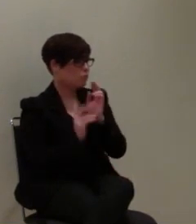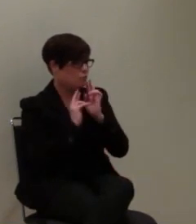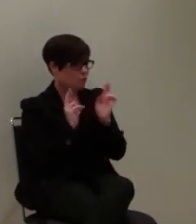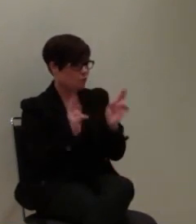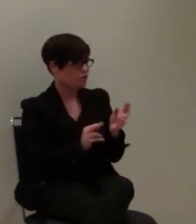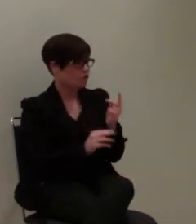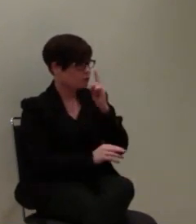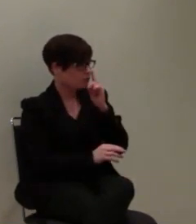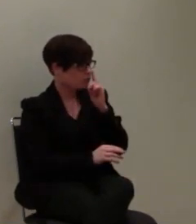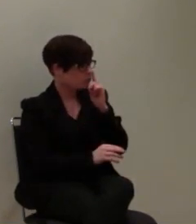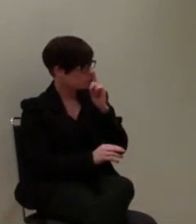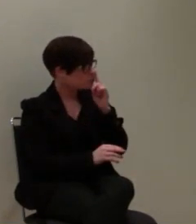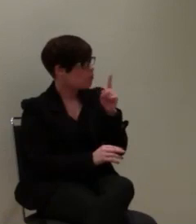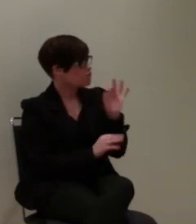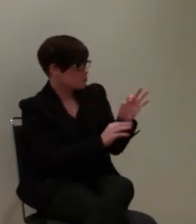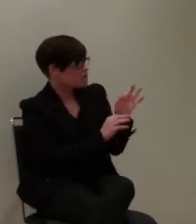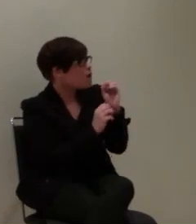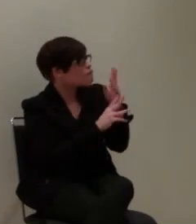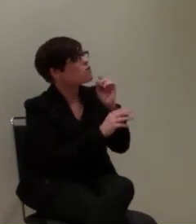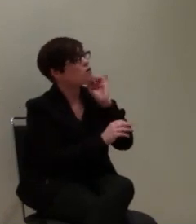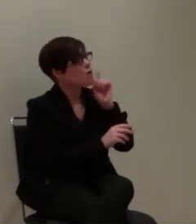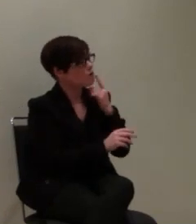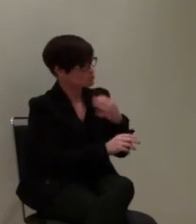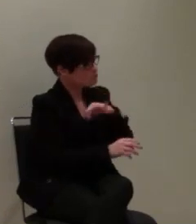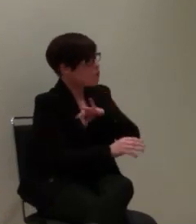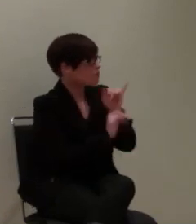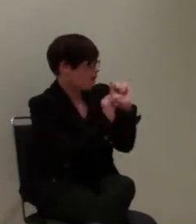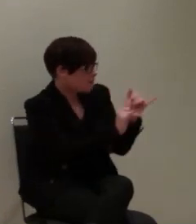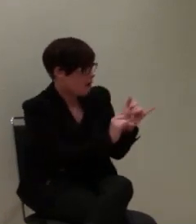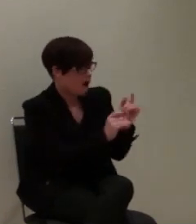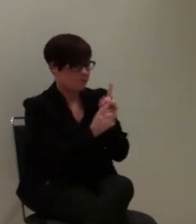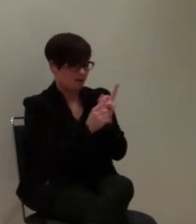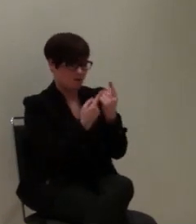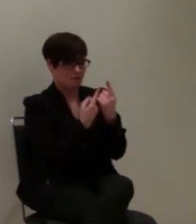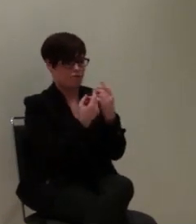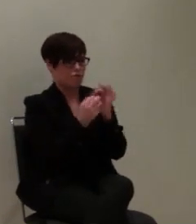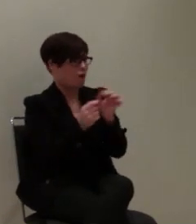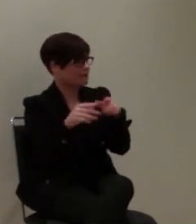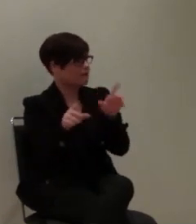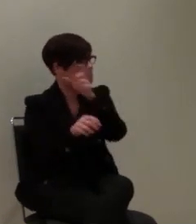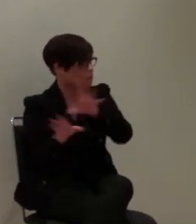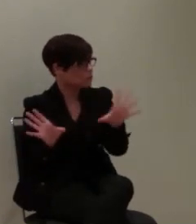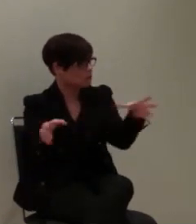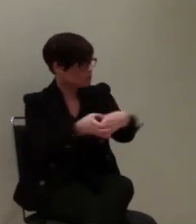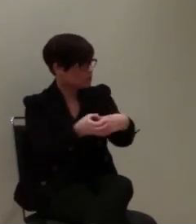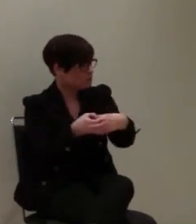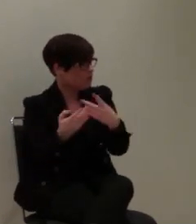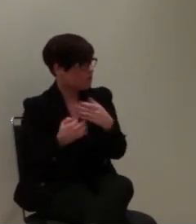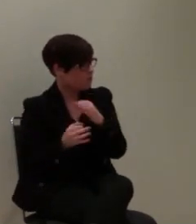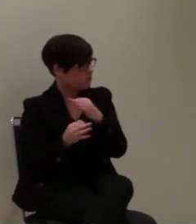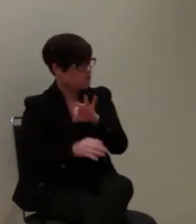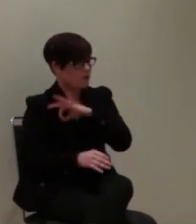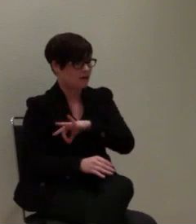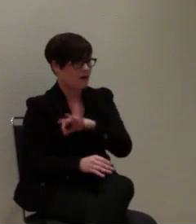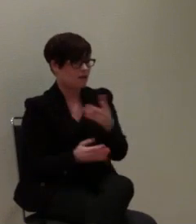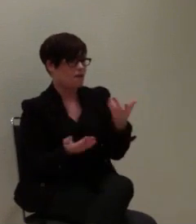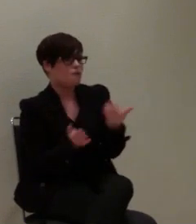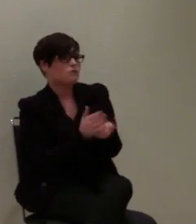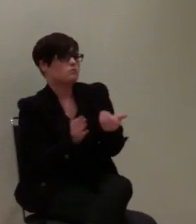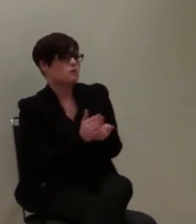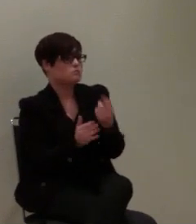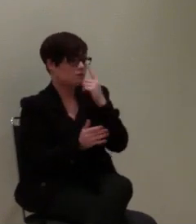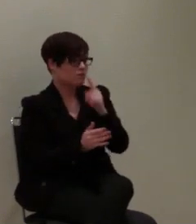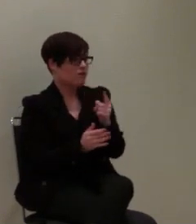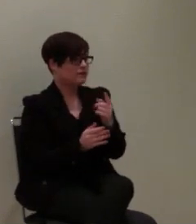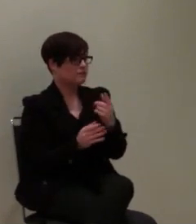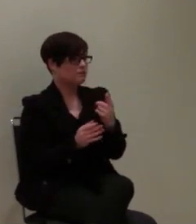nur Gehörlose profitieren würden, was für sich schon ein Grund wäre, das vernünftig auszustatten. Wenn da persönlich oder wenn da